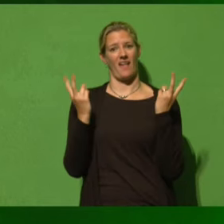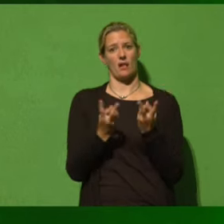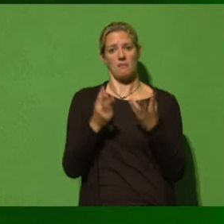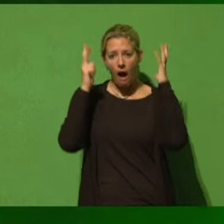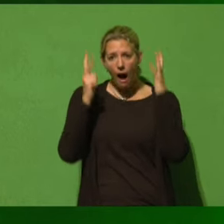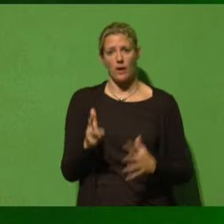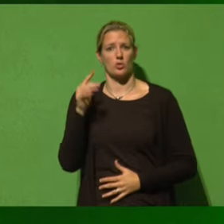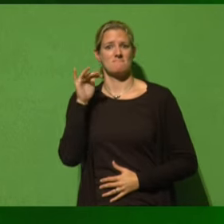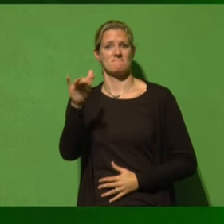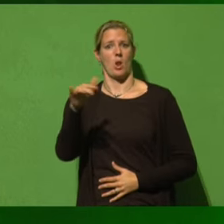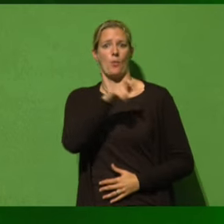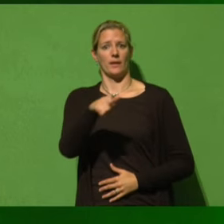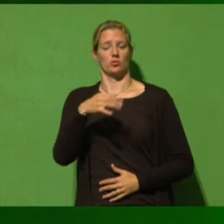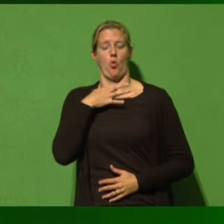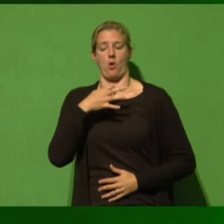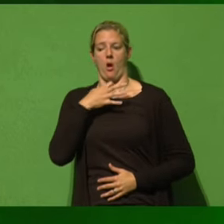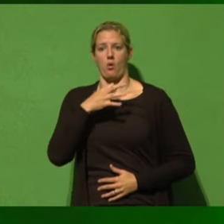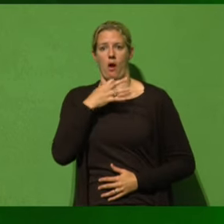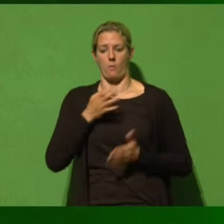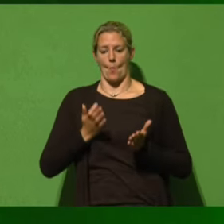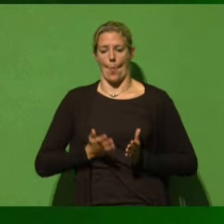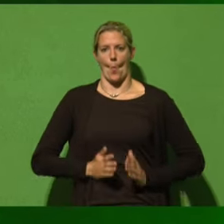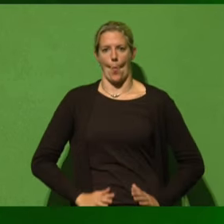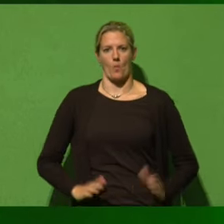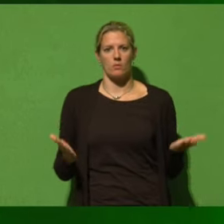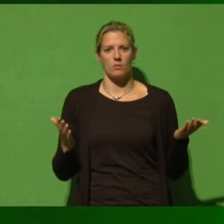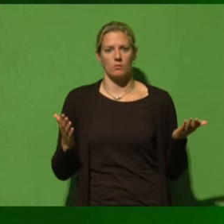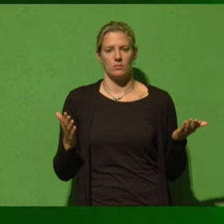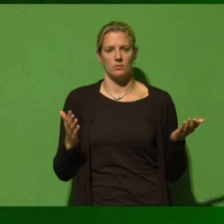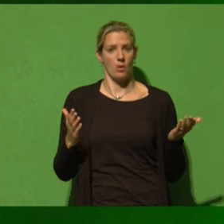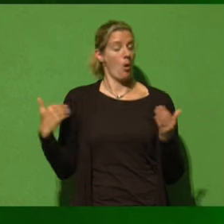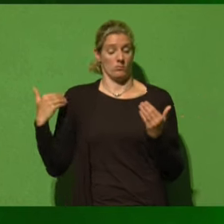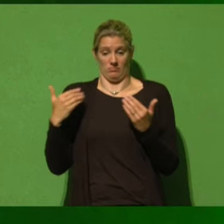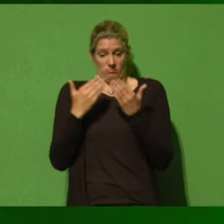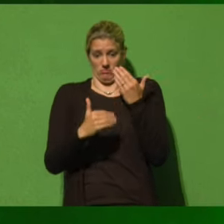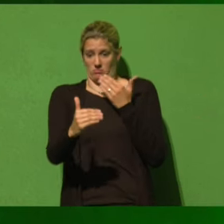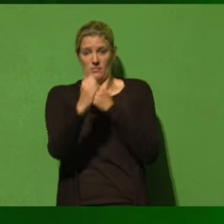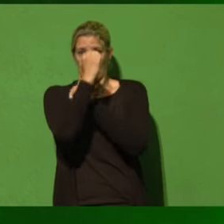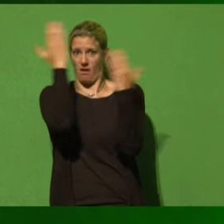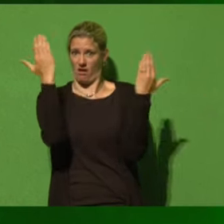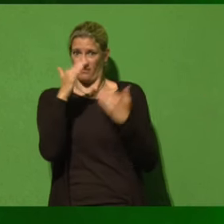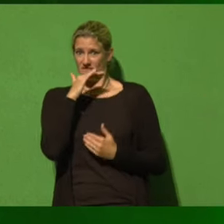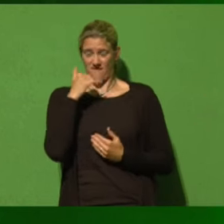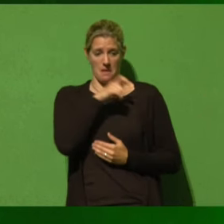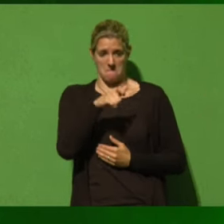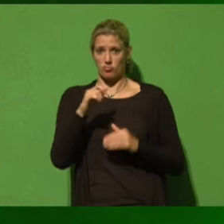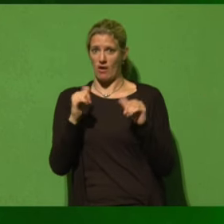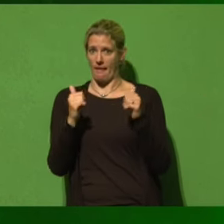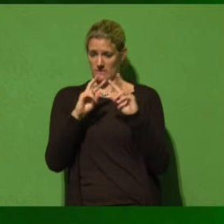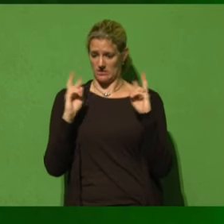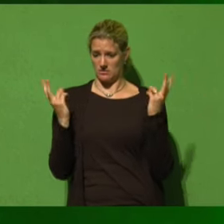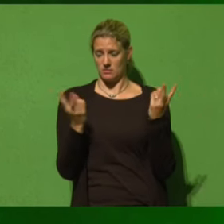und es wird immer unklarer, wie wir eigentlich die Milliarden von Menschen, die auf diesem Planeten leben, in der Form, wie